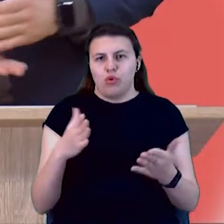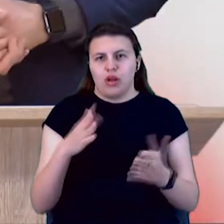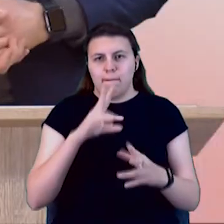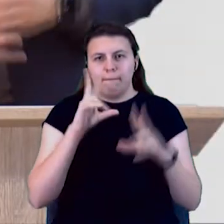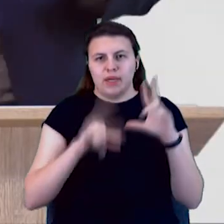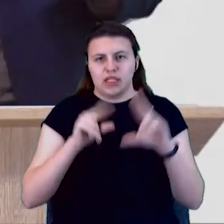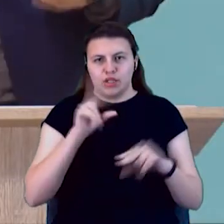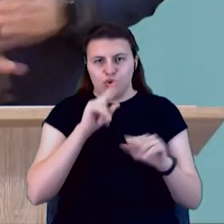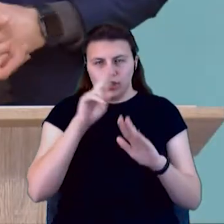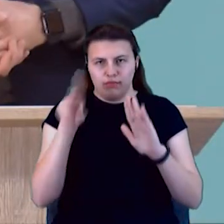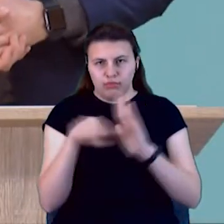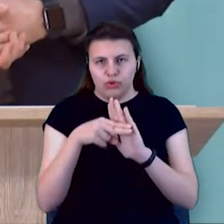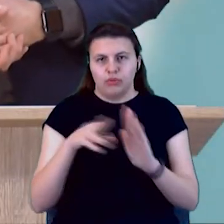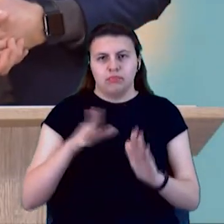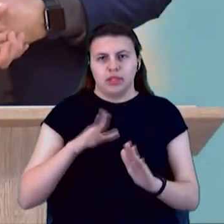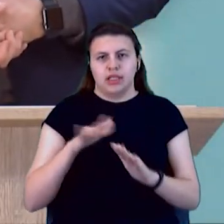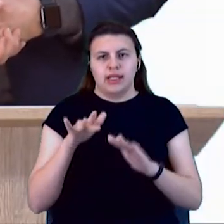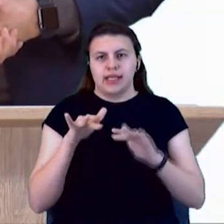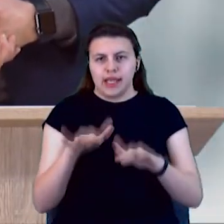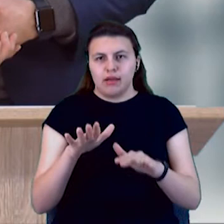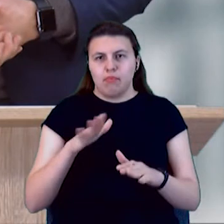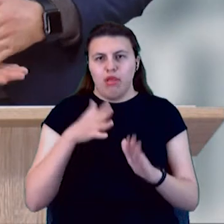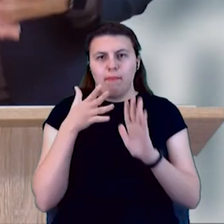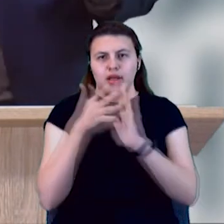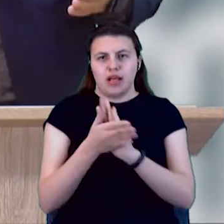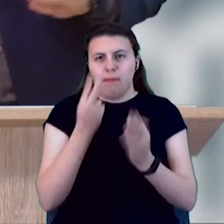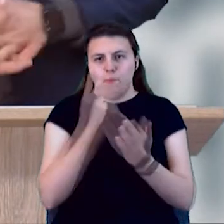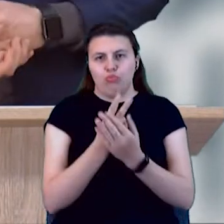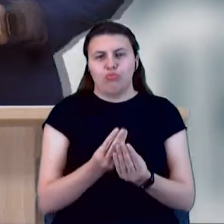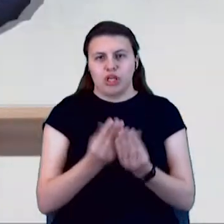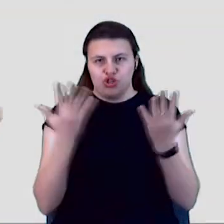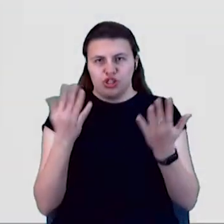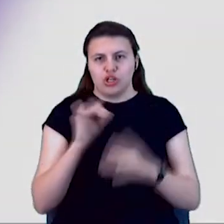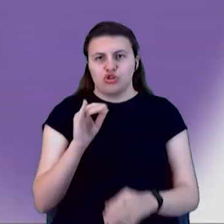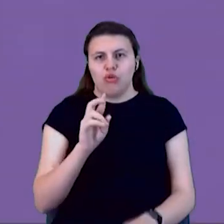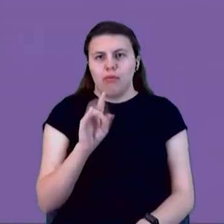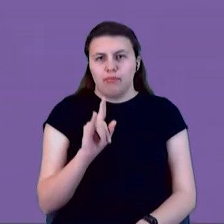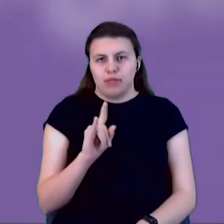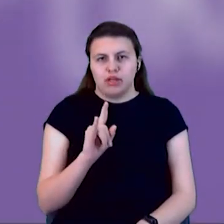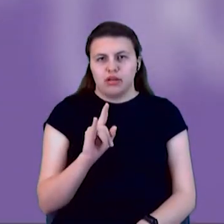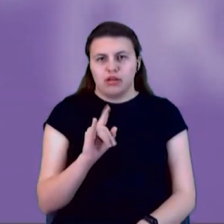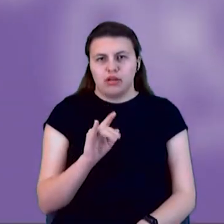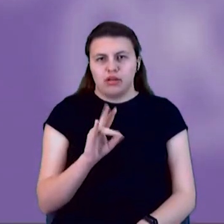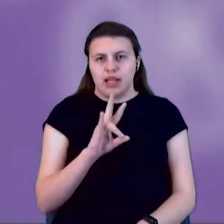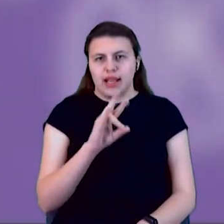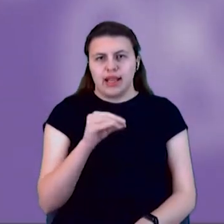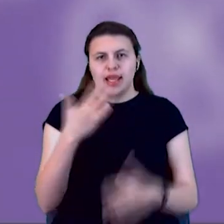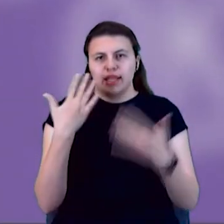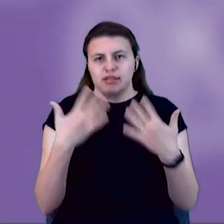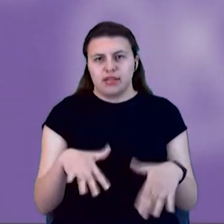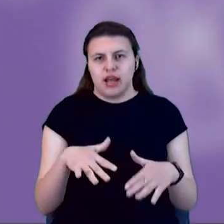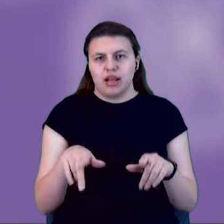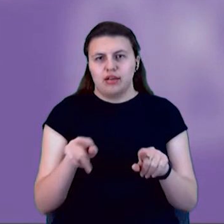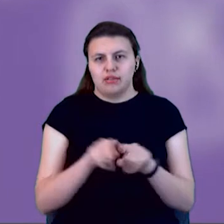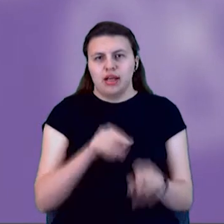їх деятельність була прозрачна, публична, і щоб вони не теряли, так сказати,